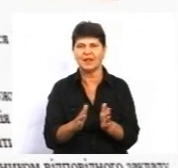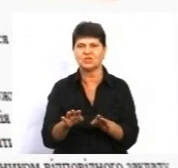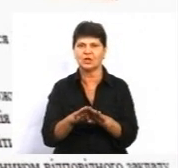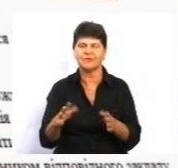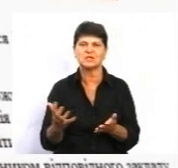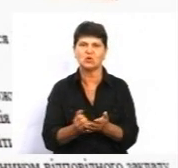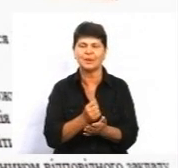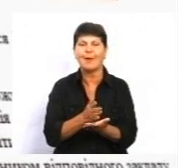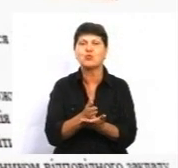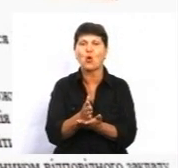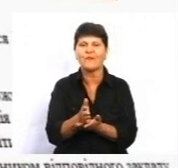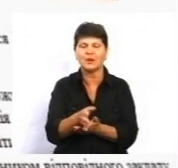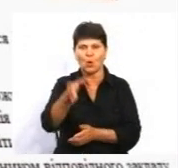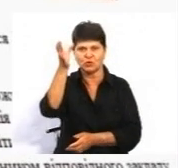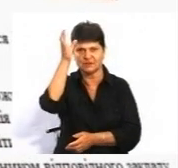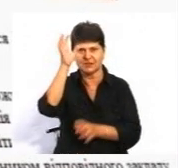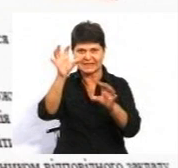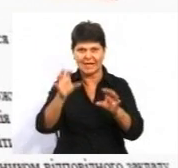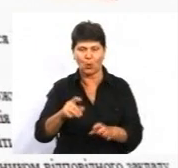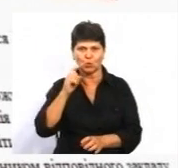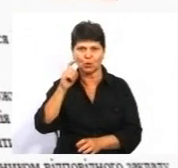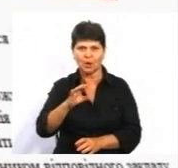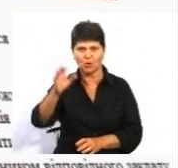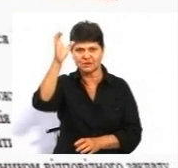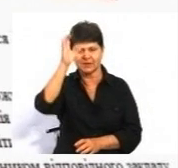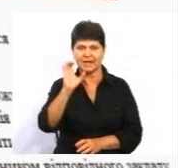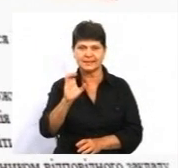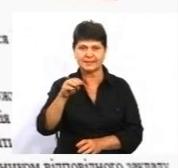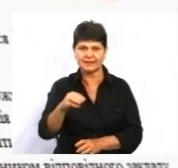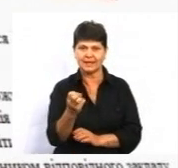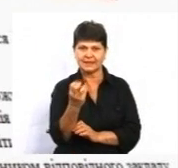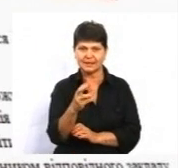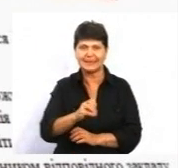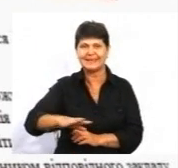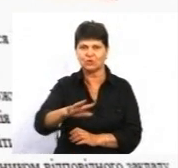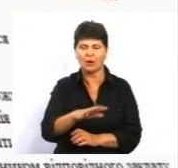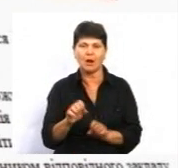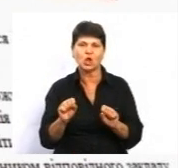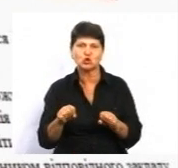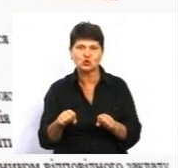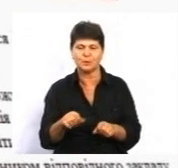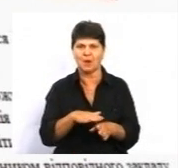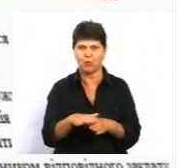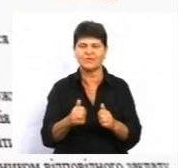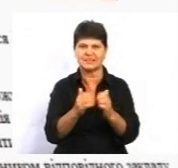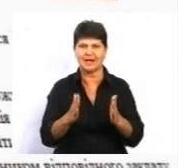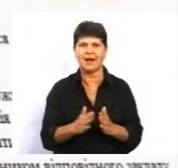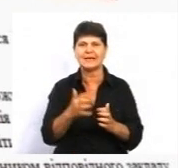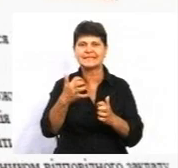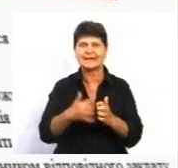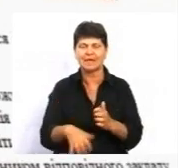профільної освіти. Закон України про освіту, стаття 13, територіальна доступність повної загальної середньої